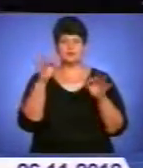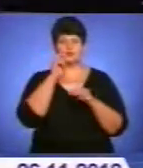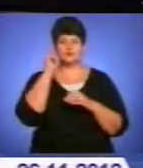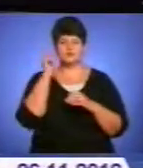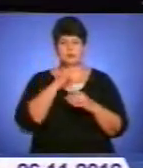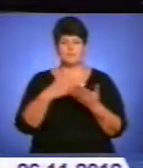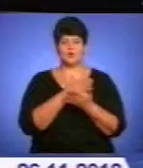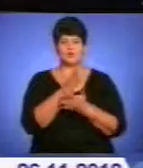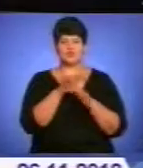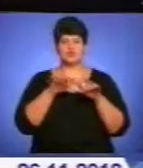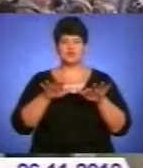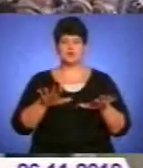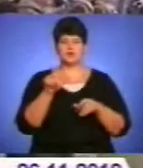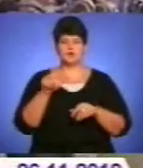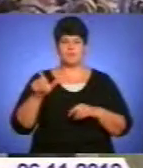діячі та громадськість.